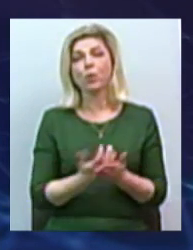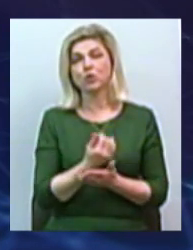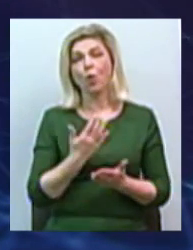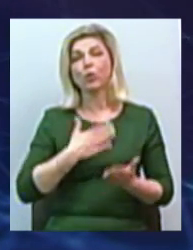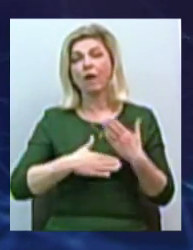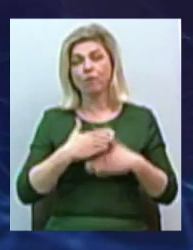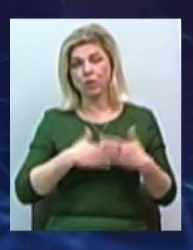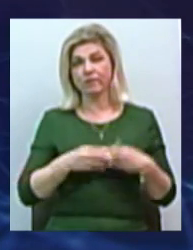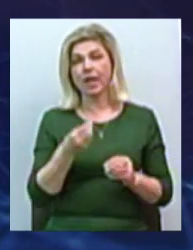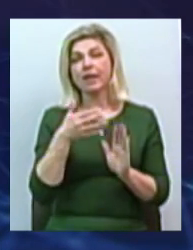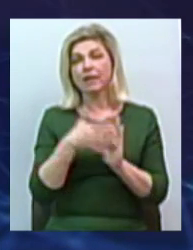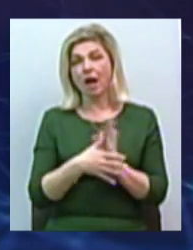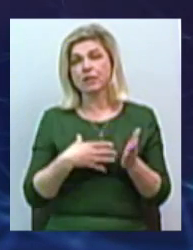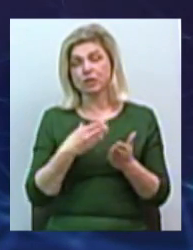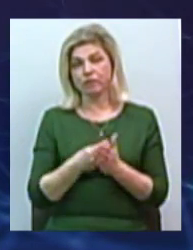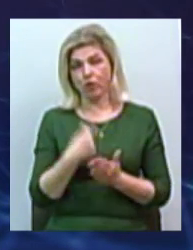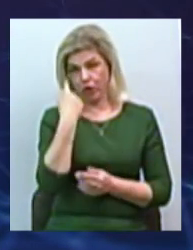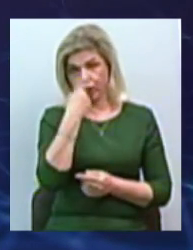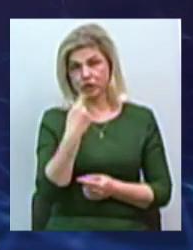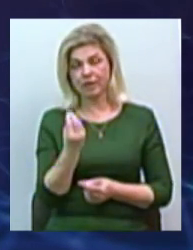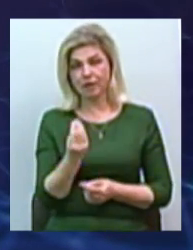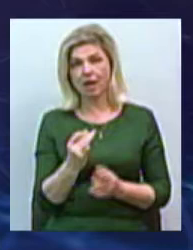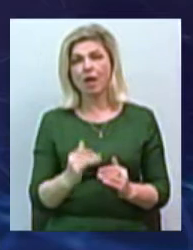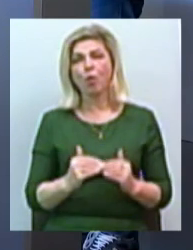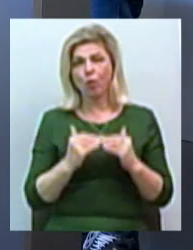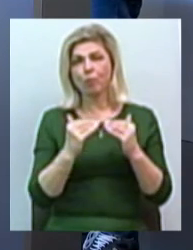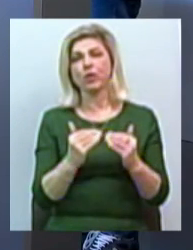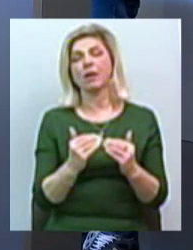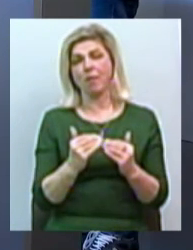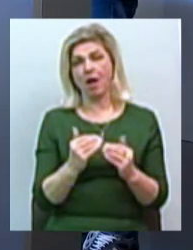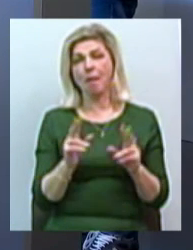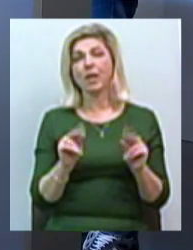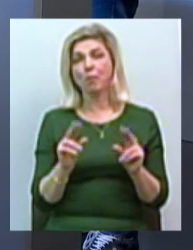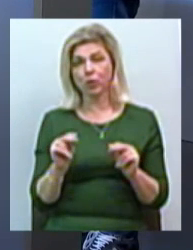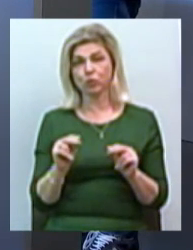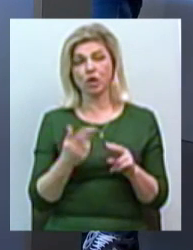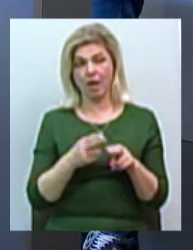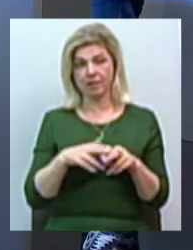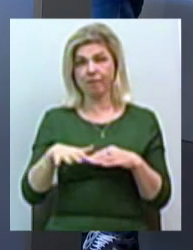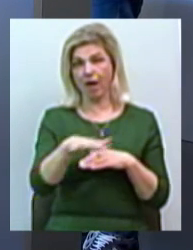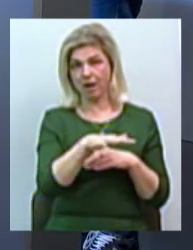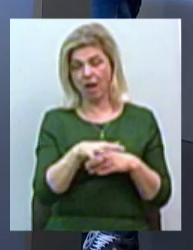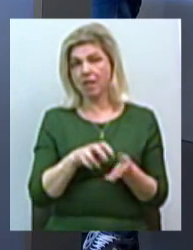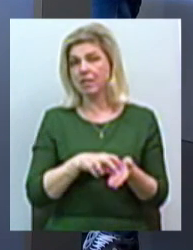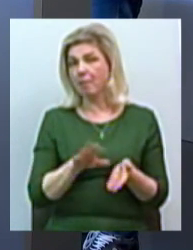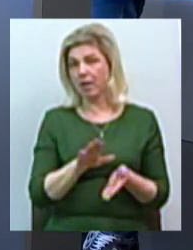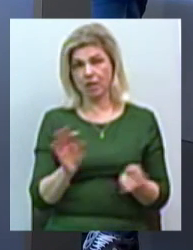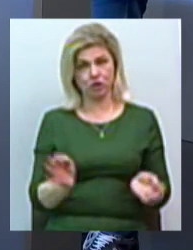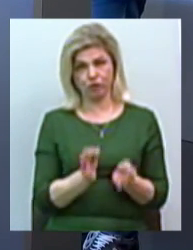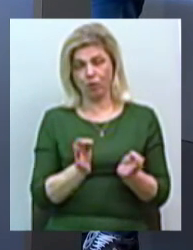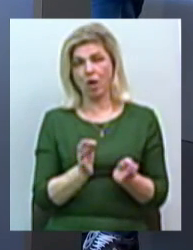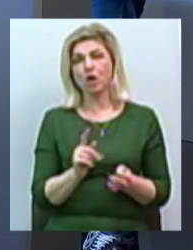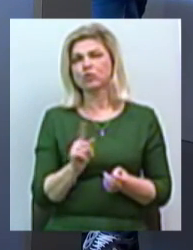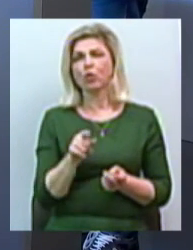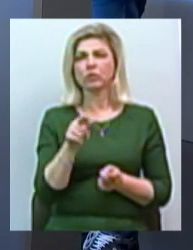вони тратять свої собственні дінги, піднімаю благополуччя віддельно взятого края і не бояться ні за що. вони не бояться, що їм